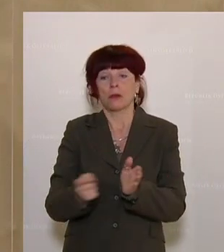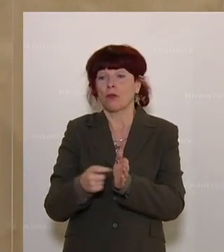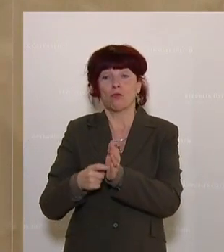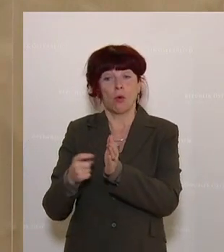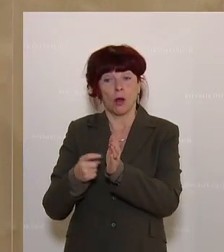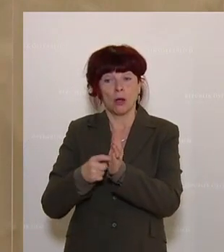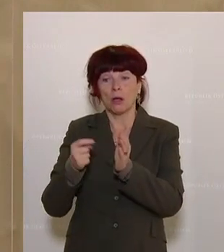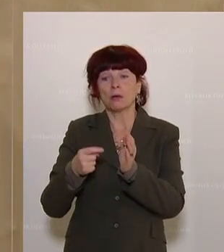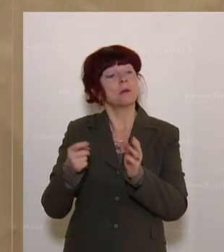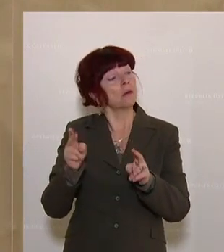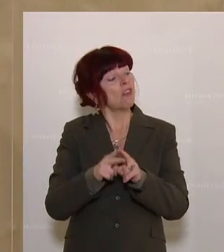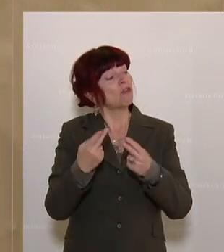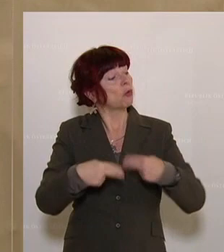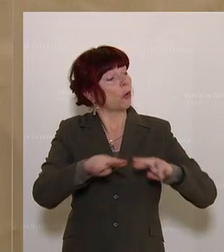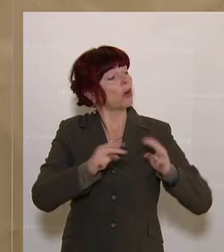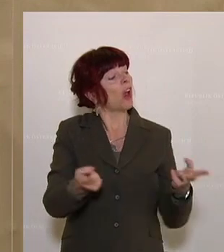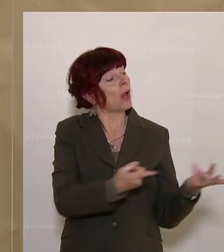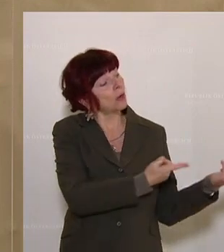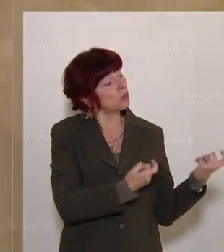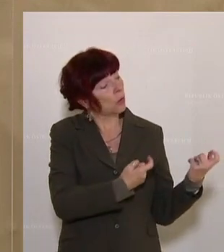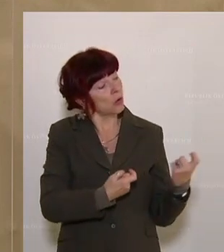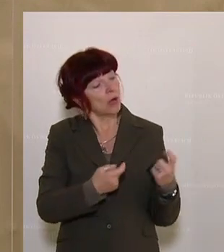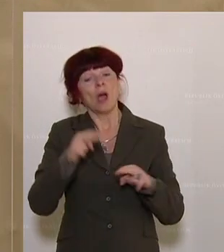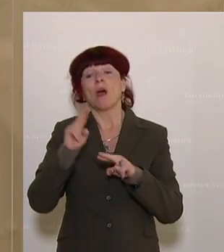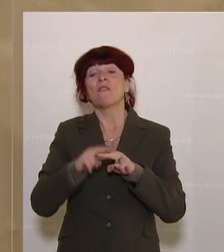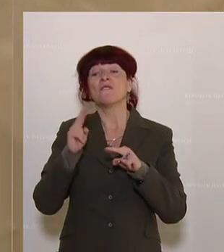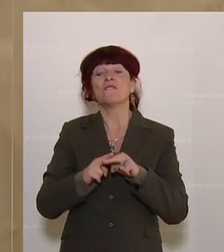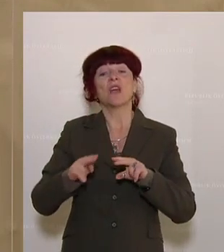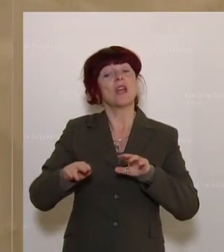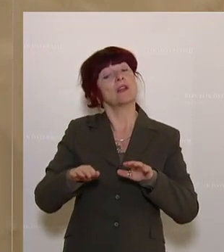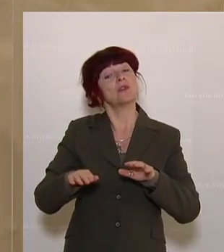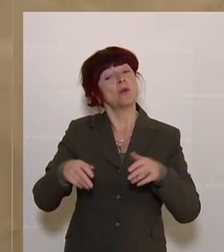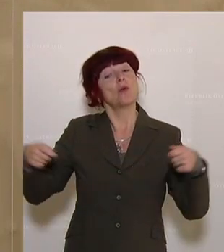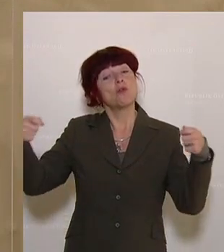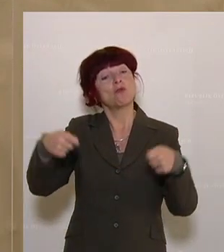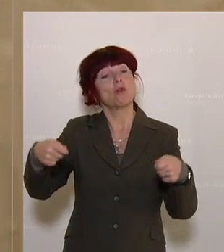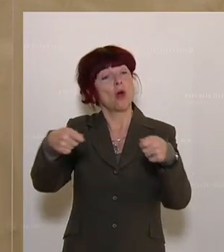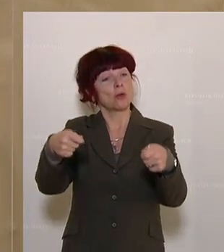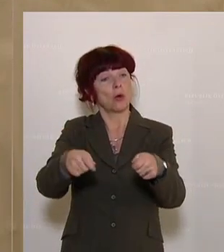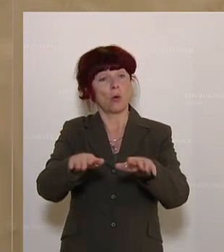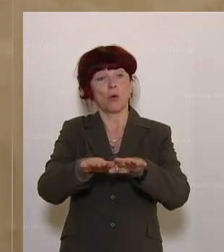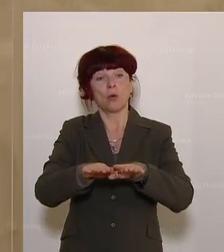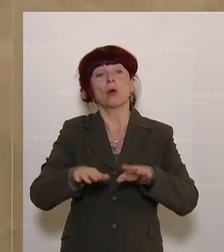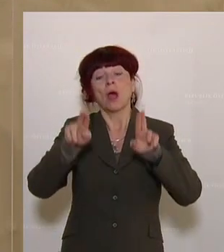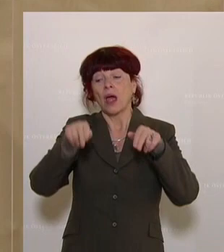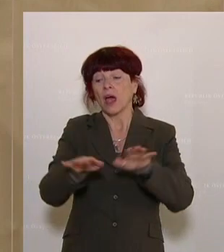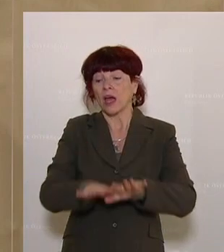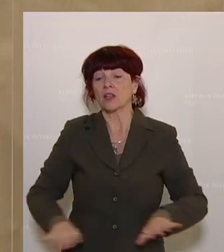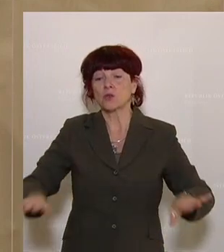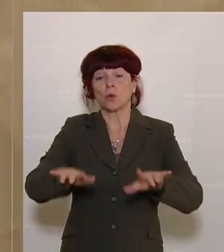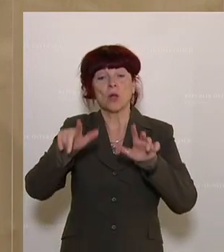gemacht, wenn die Förderung, die Rechtsgrundlage bereits im Jahr